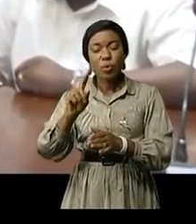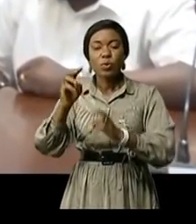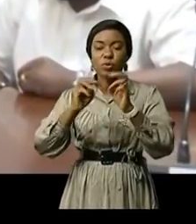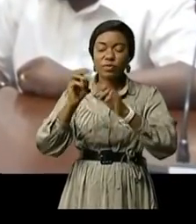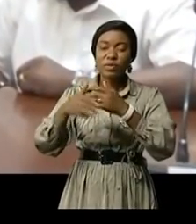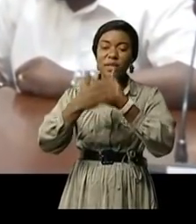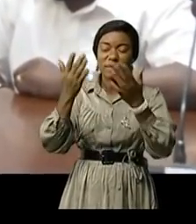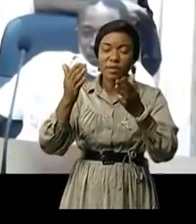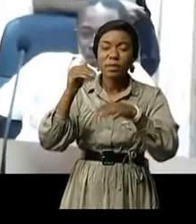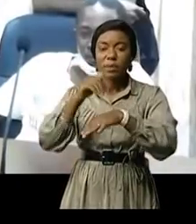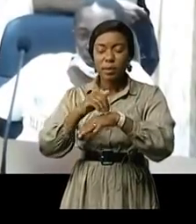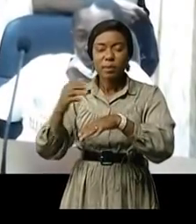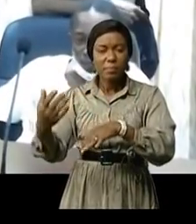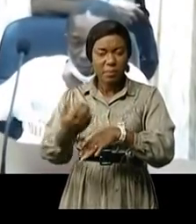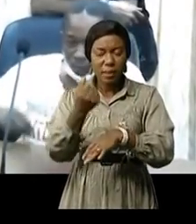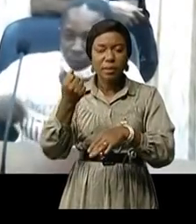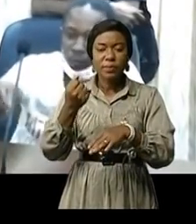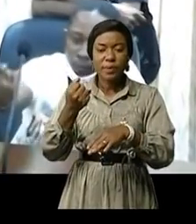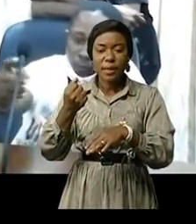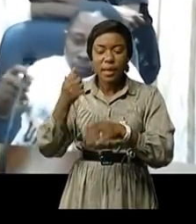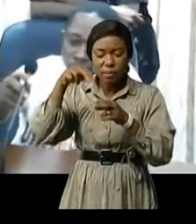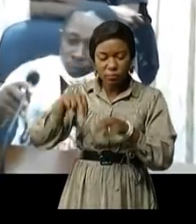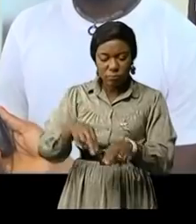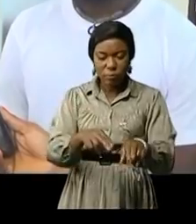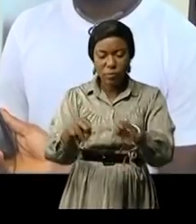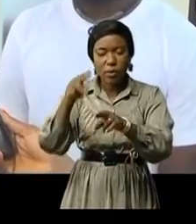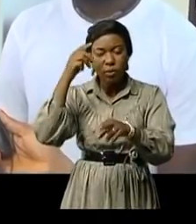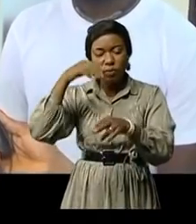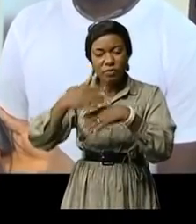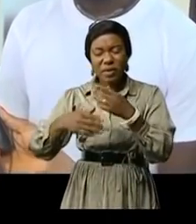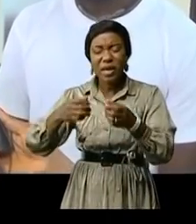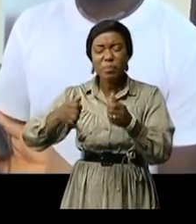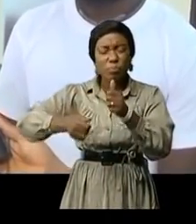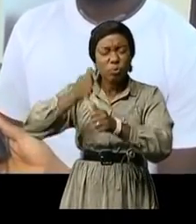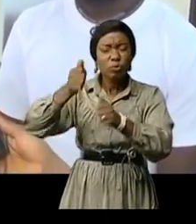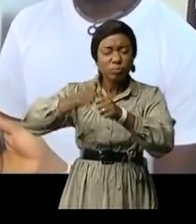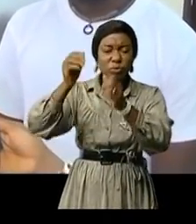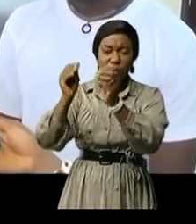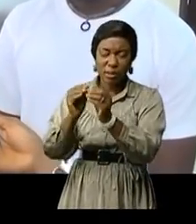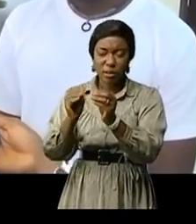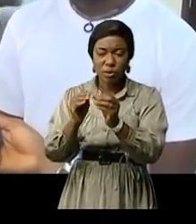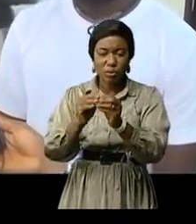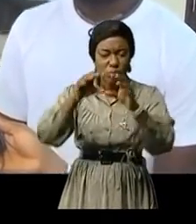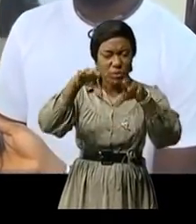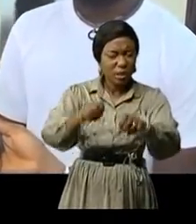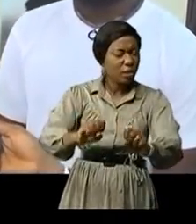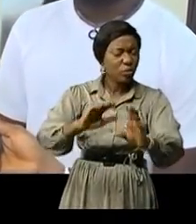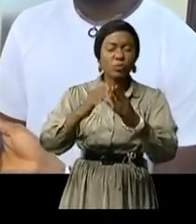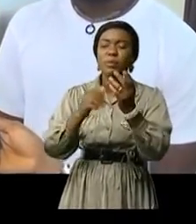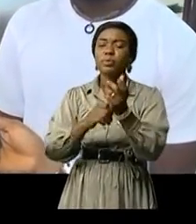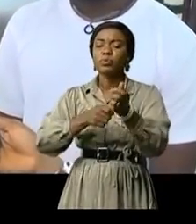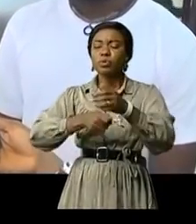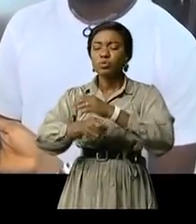ville nous puissions prendre d'autres méthodes et faire encore plus de réunions que celles que nous étions très fortes avant